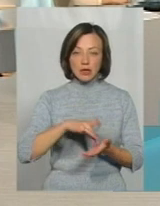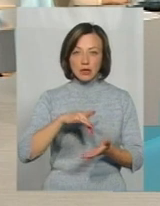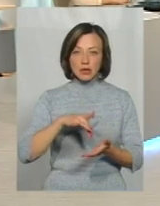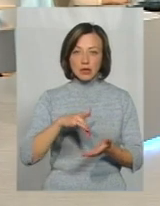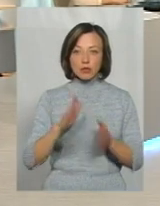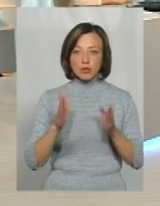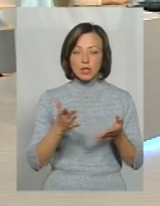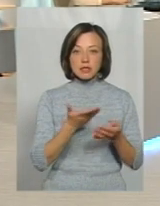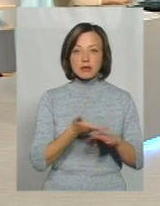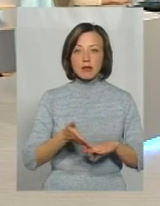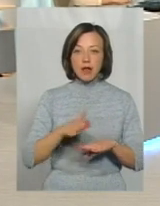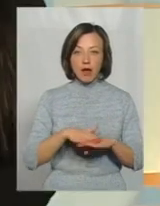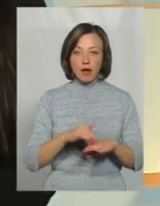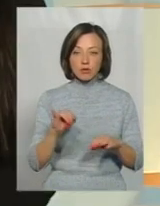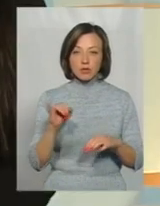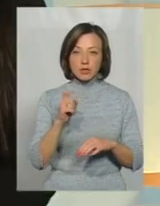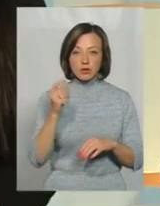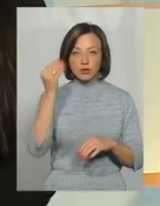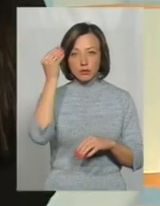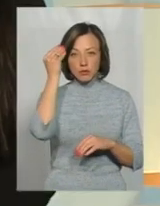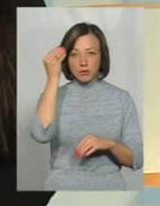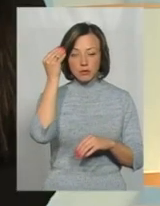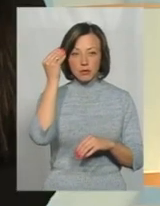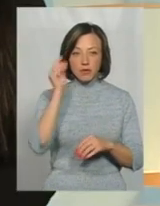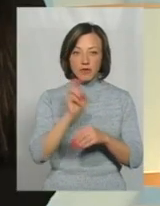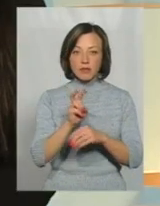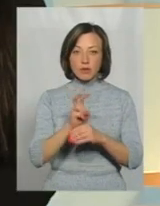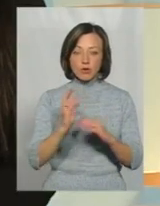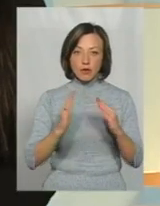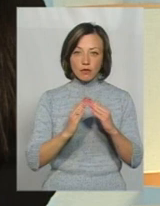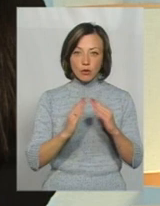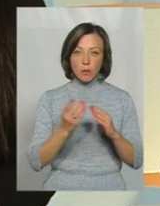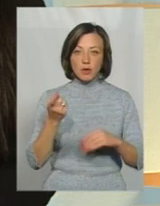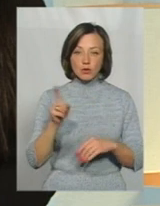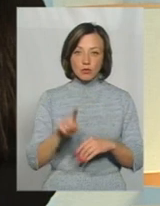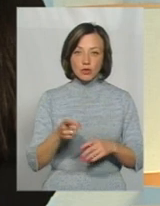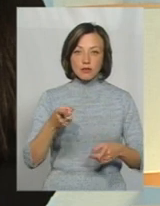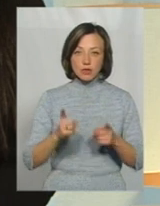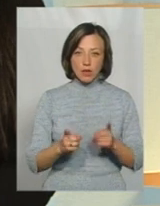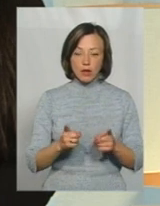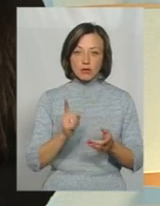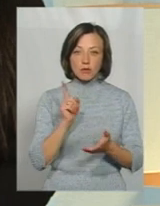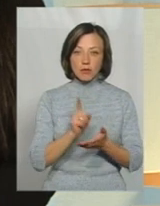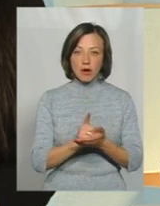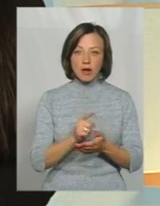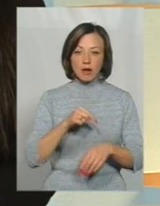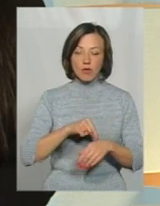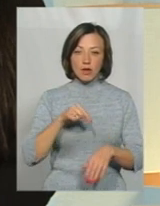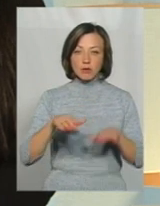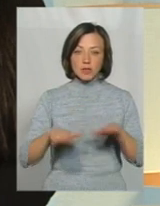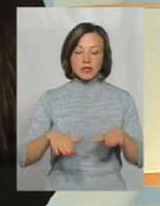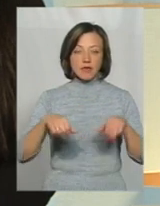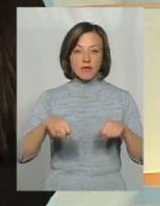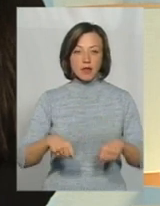тут буде складніше із самовідвідуванням пацієнтів вдома. Тому, звичайно, тут має якось зреагувати місцева